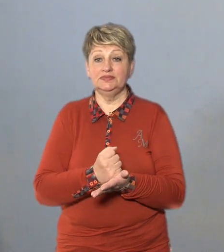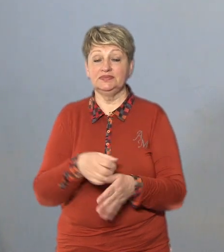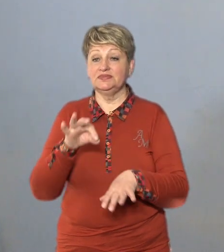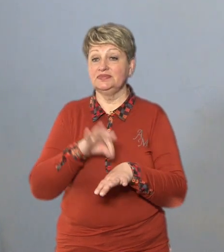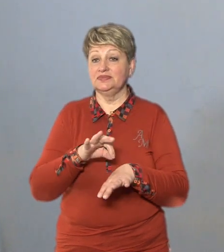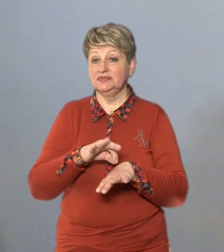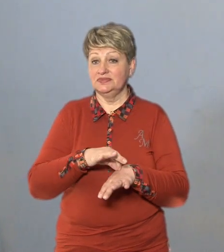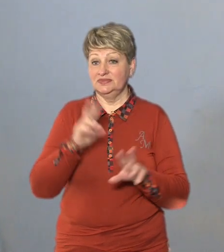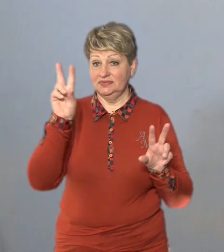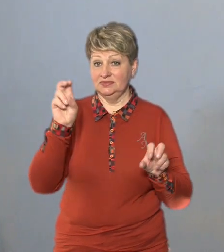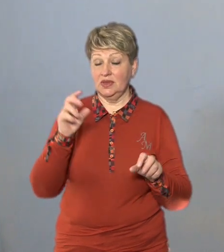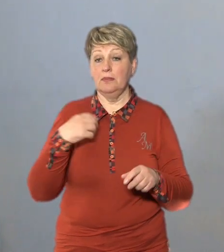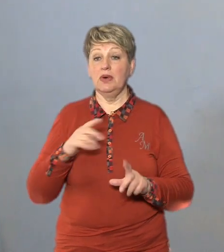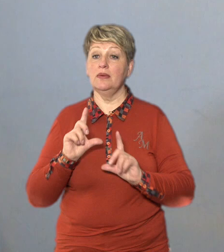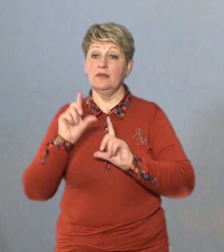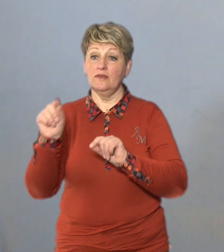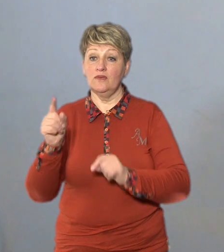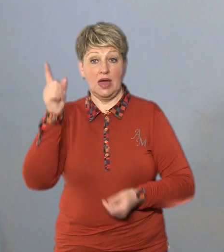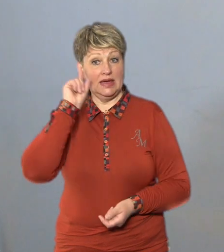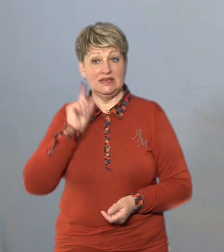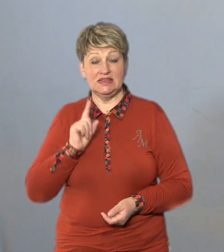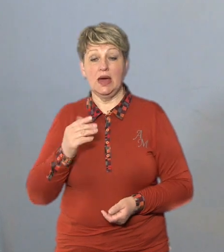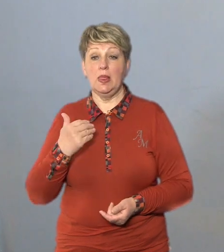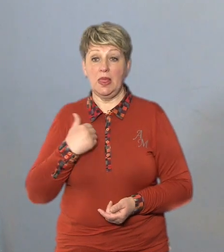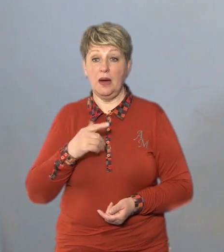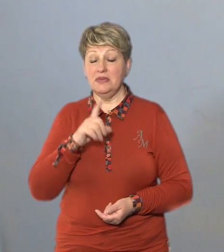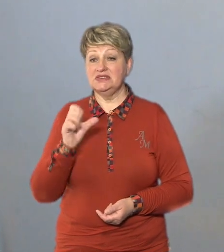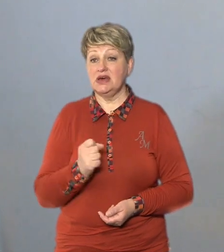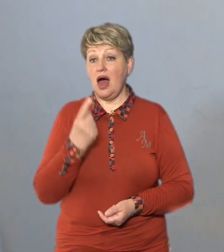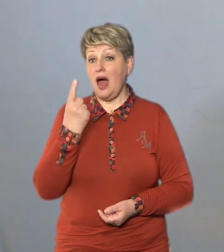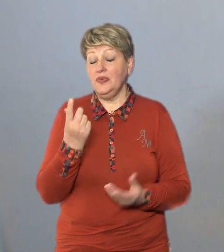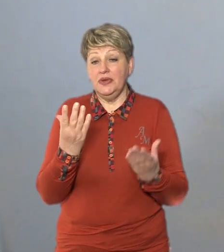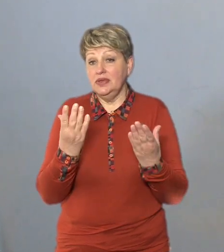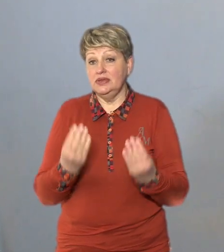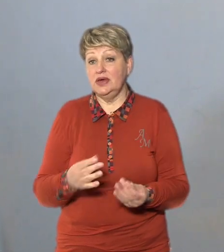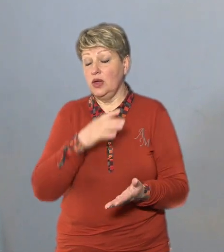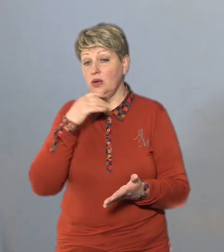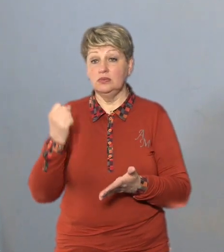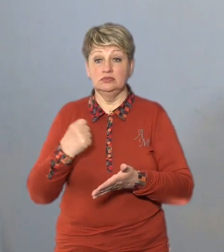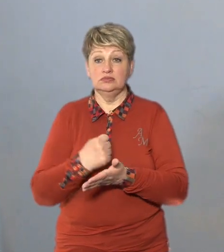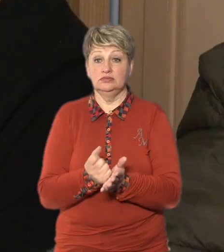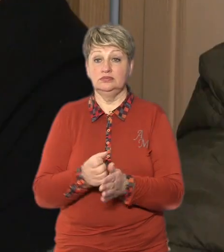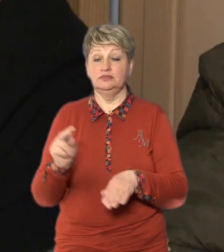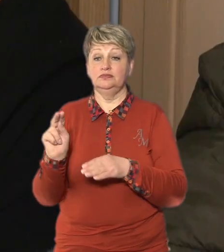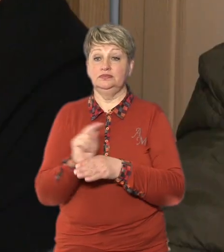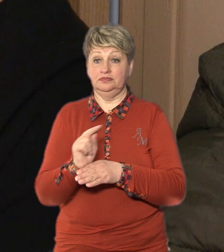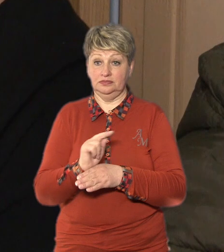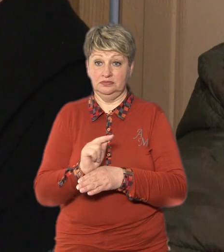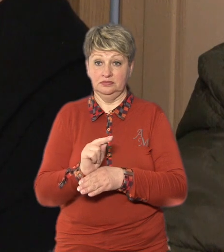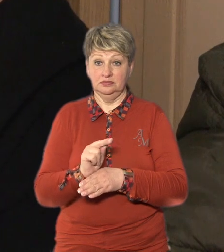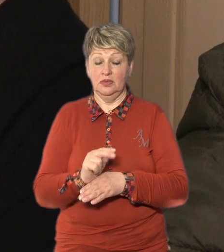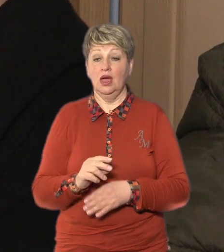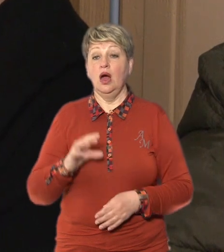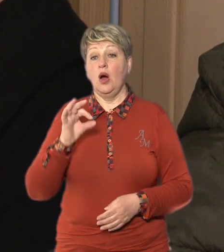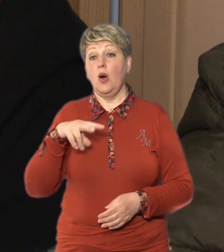поїхали до Ізраїля і нам буквально за один день встановили діагноз і пролікували Олена з